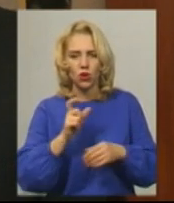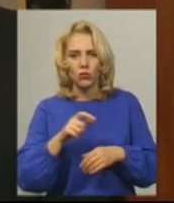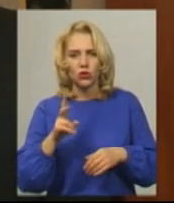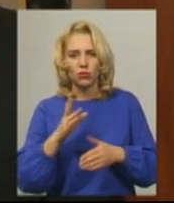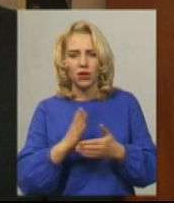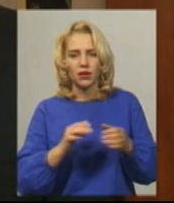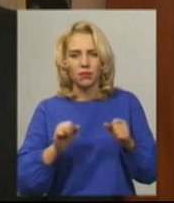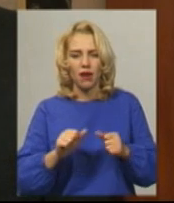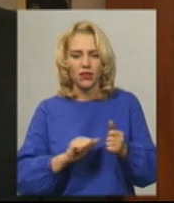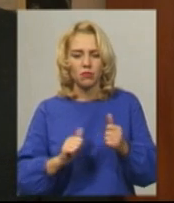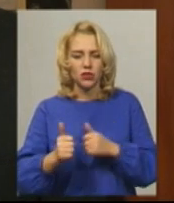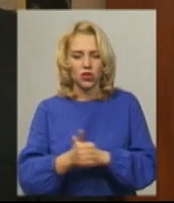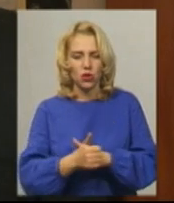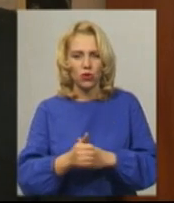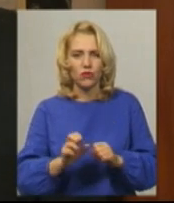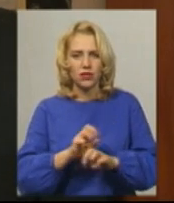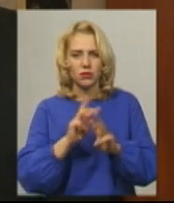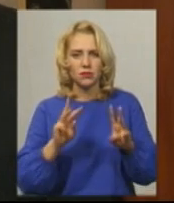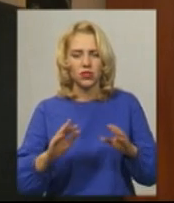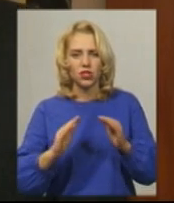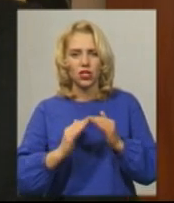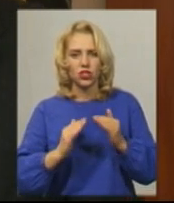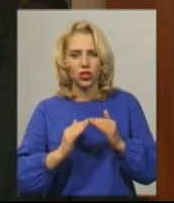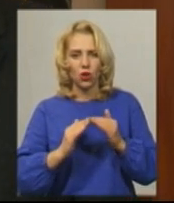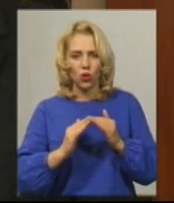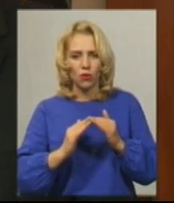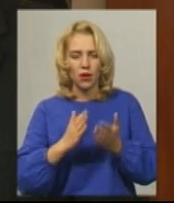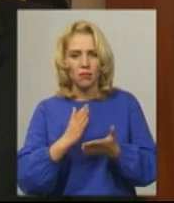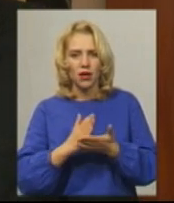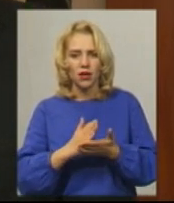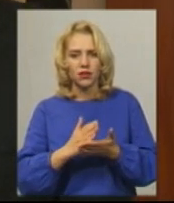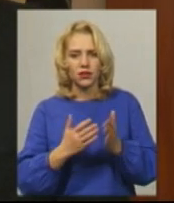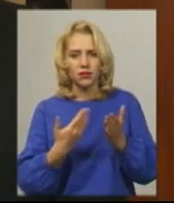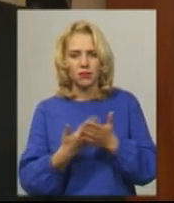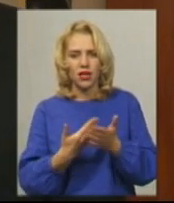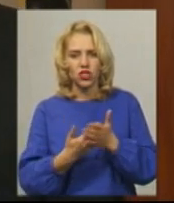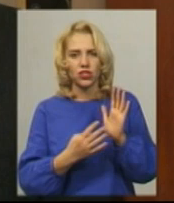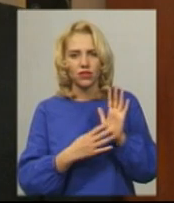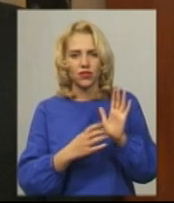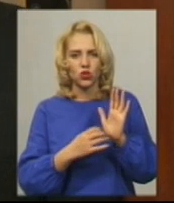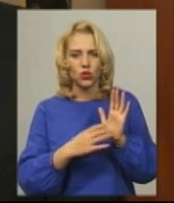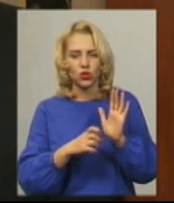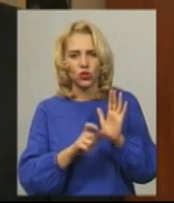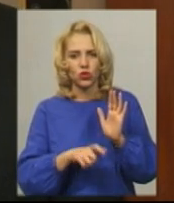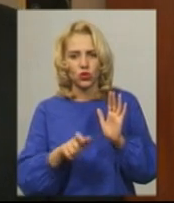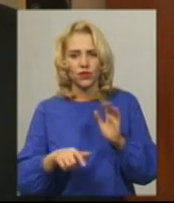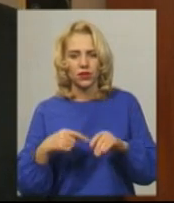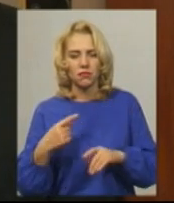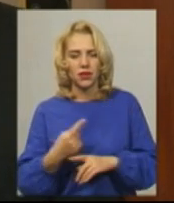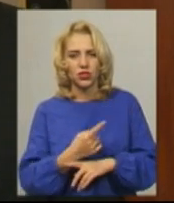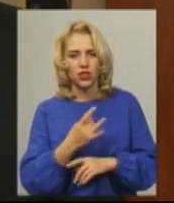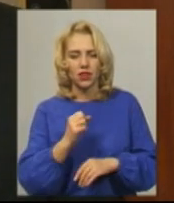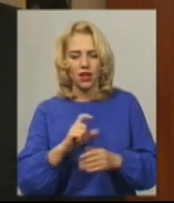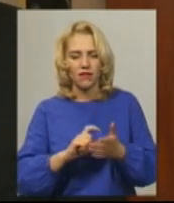мають право на позачергове забезпечення житлом, перебувають майже 900 чоловік. Перші на